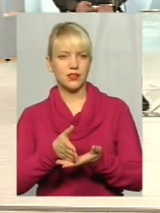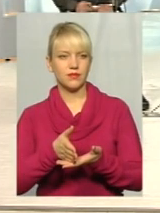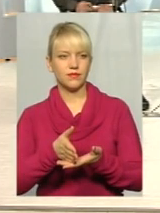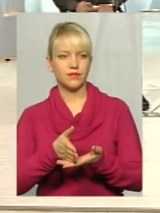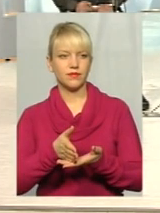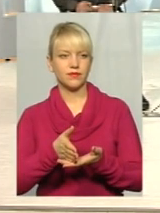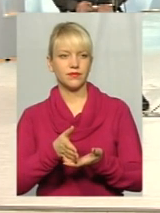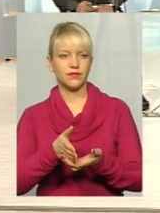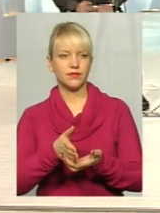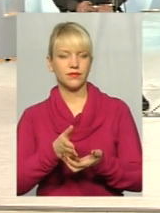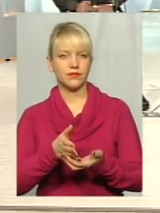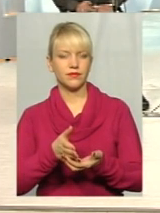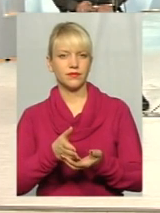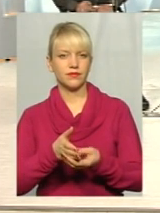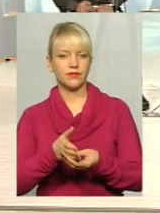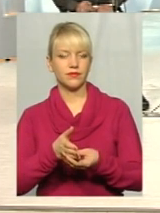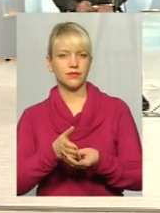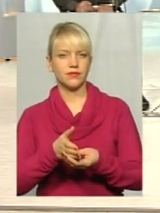Будь ласка, коротше.